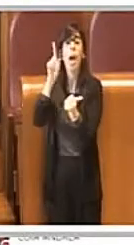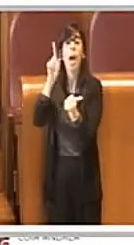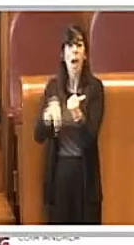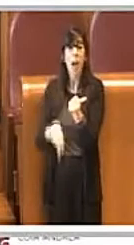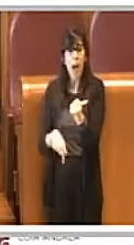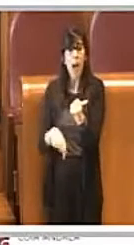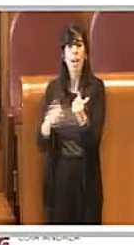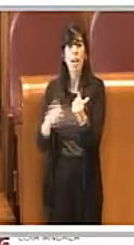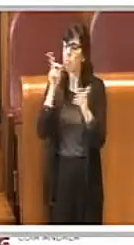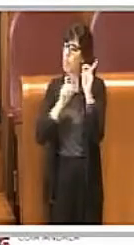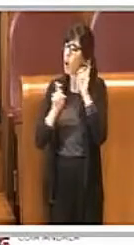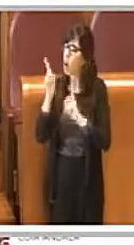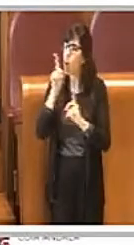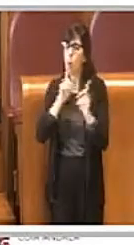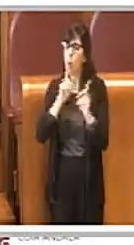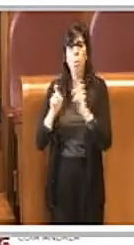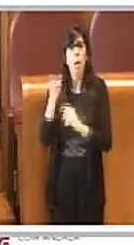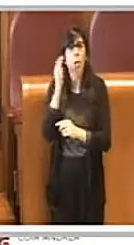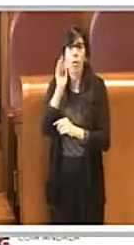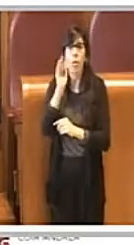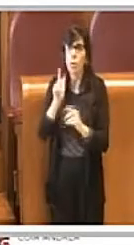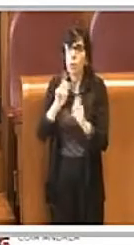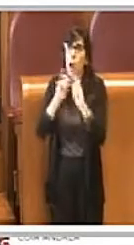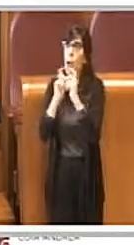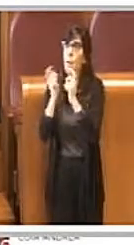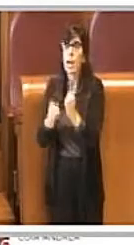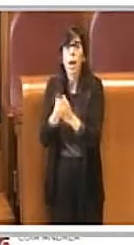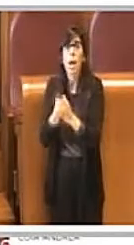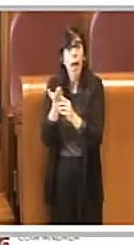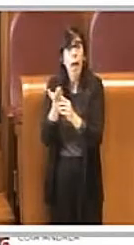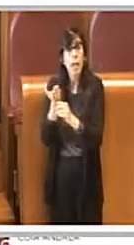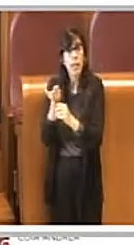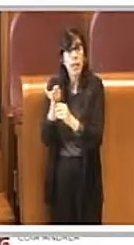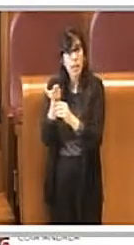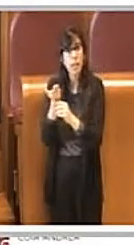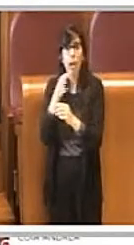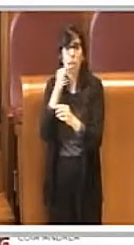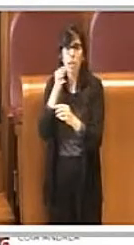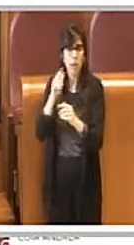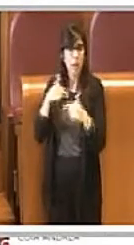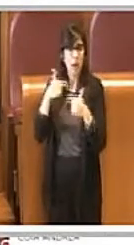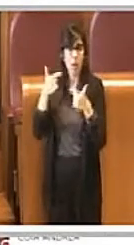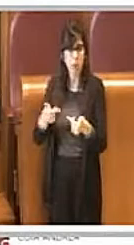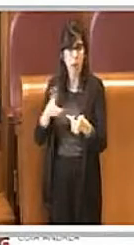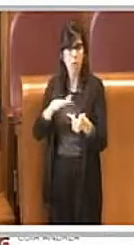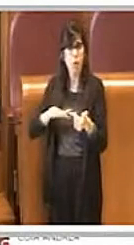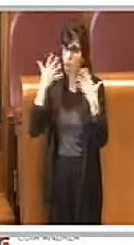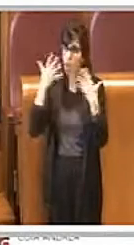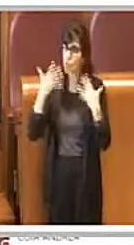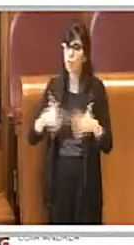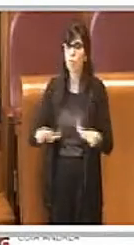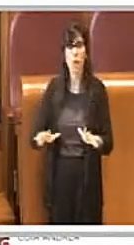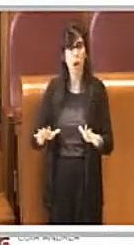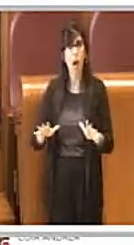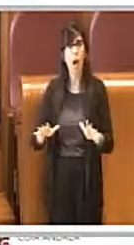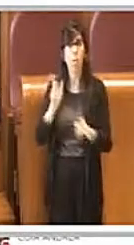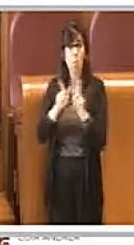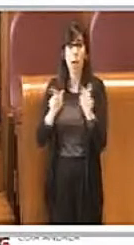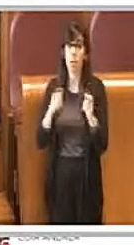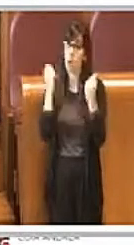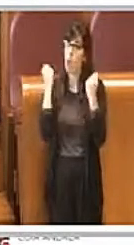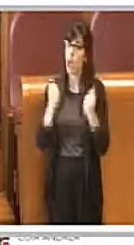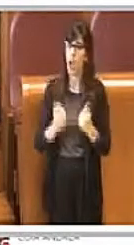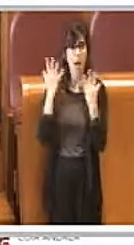perplessità per la costruzione di abitazioni, con ulteriore impatto su una zona a densità di